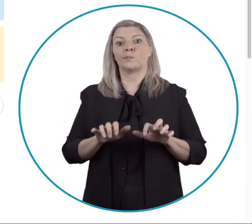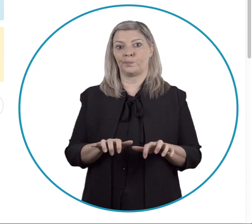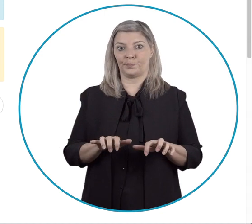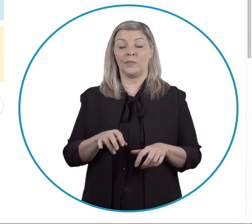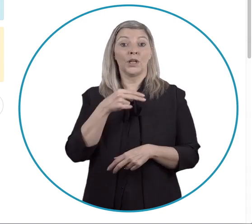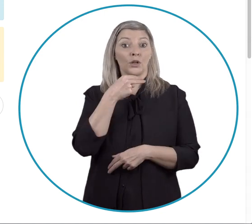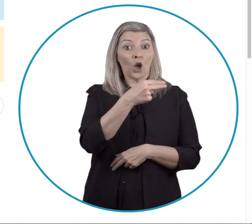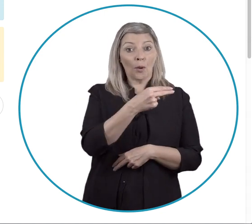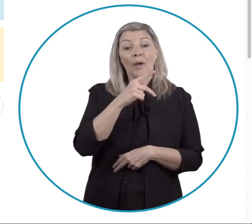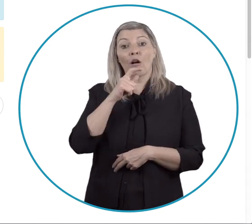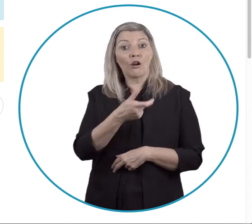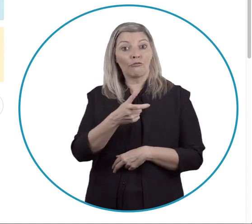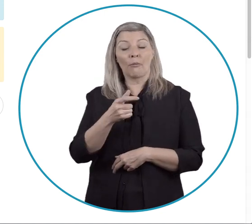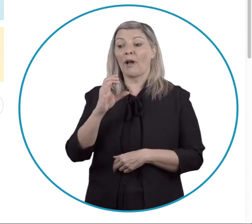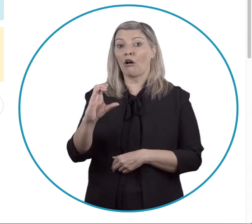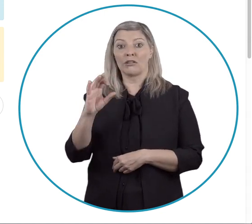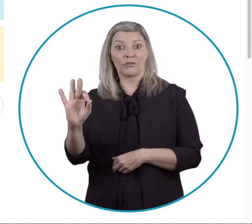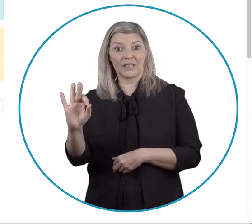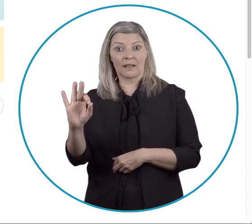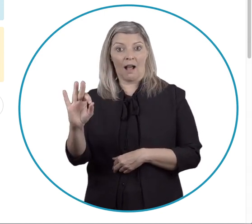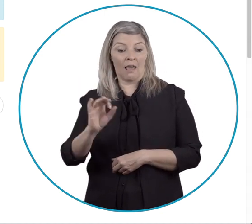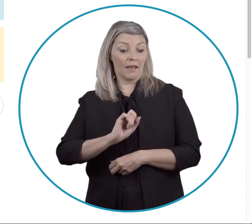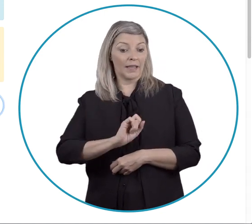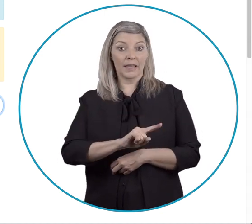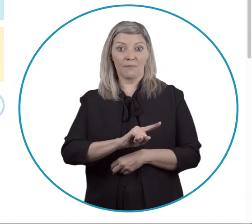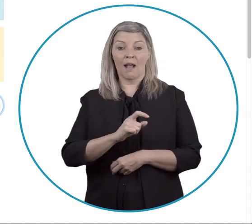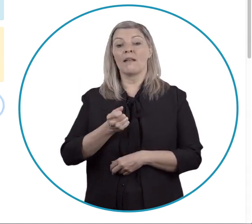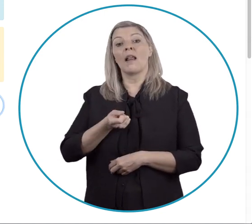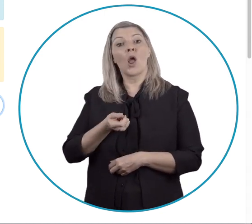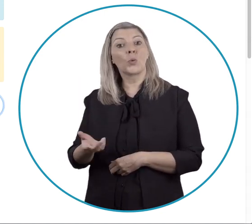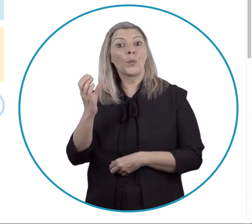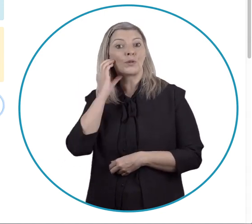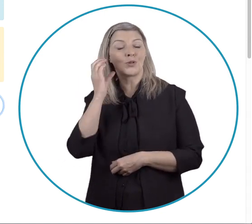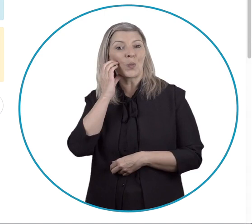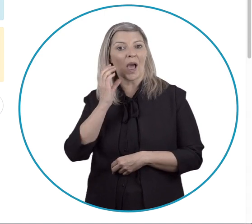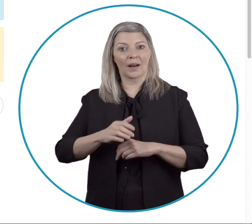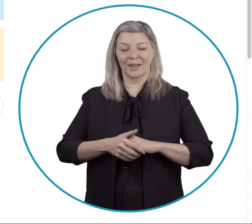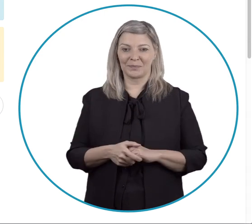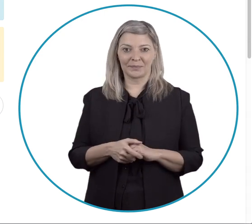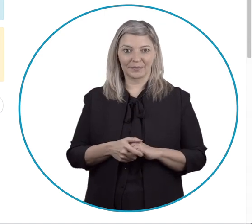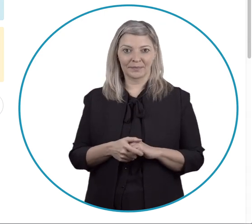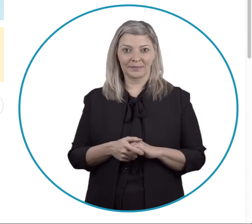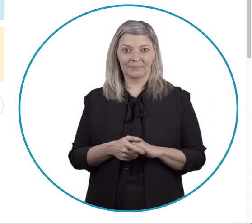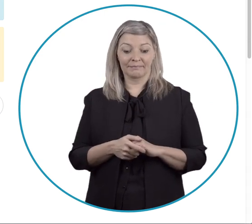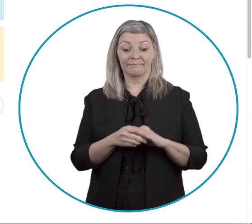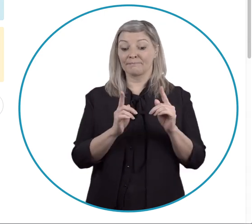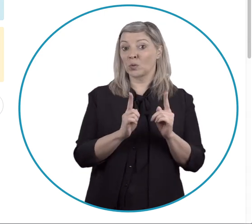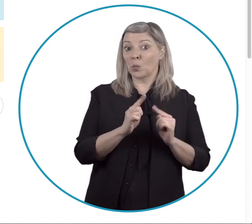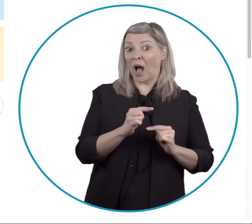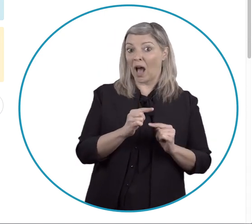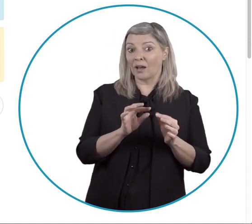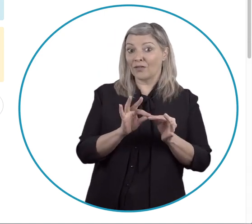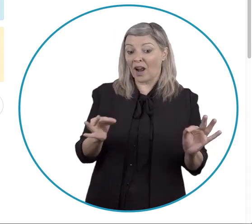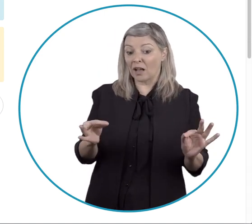Inserisci nome, cognome, codice fiscale, e-mail e numero di